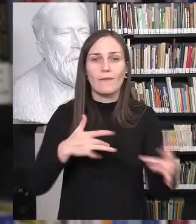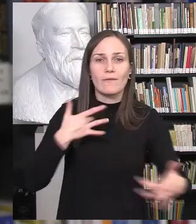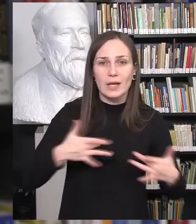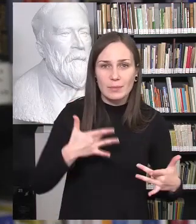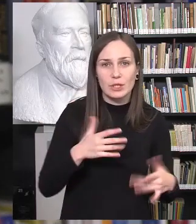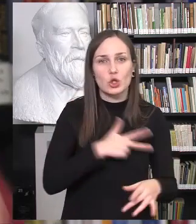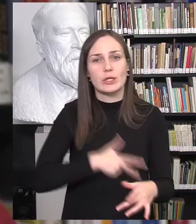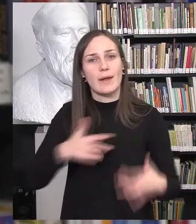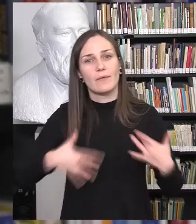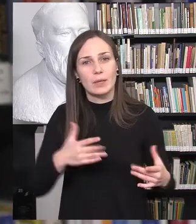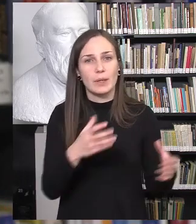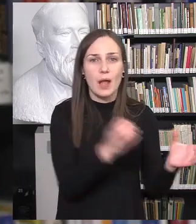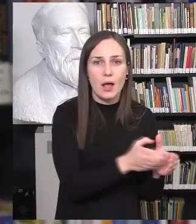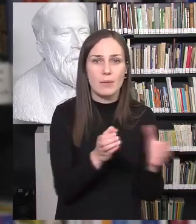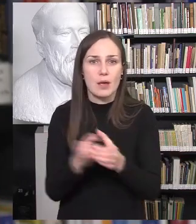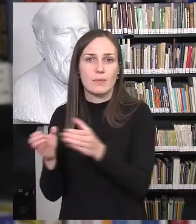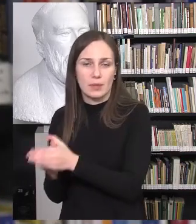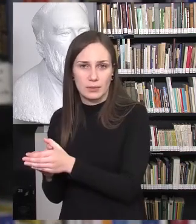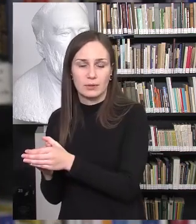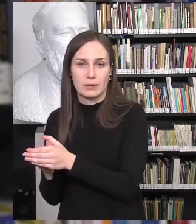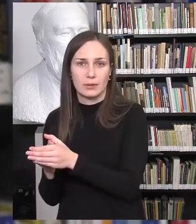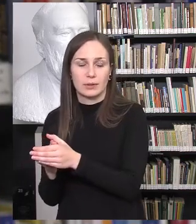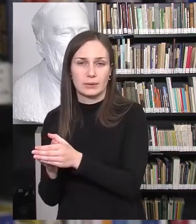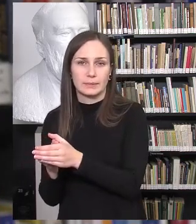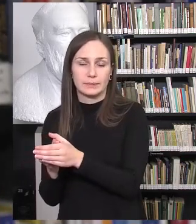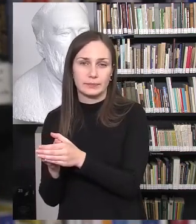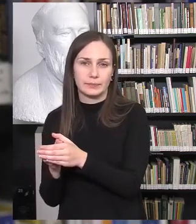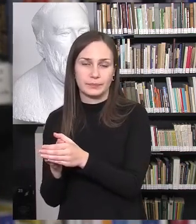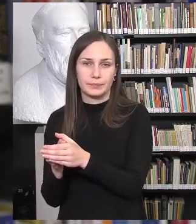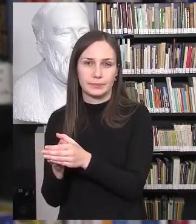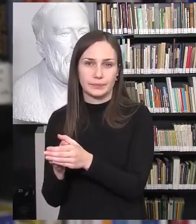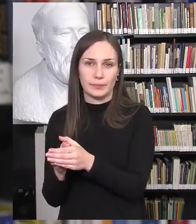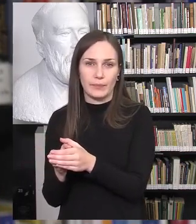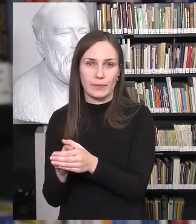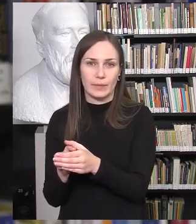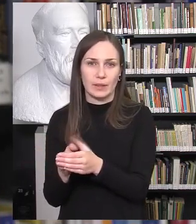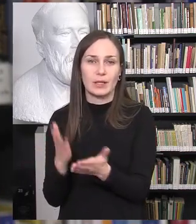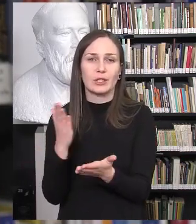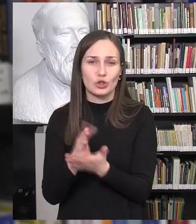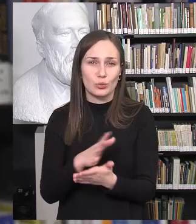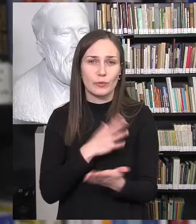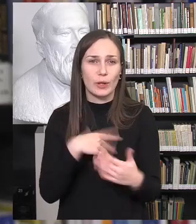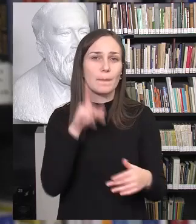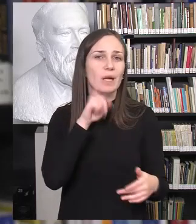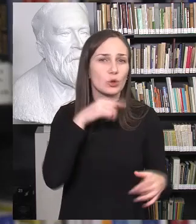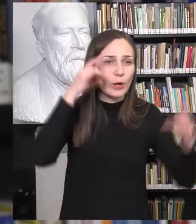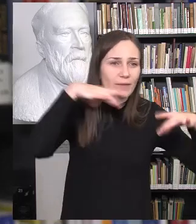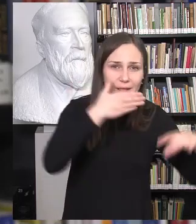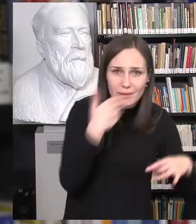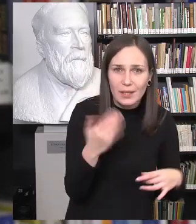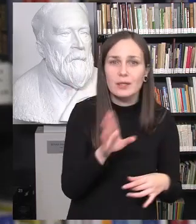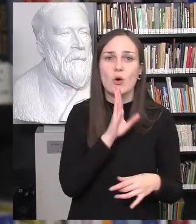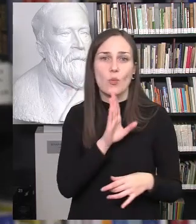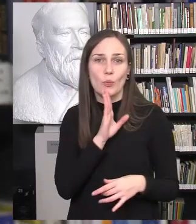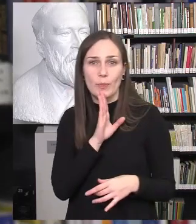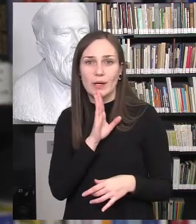socialinėmis rolėmis. Ir tai, kad, nu, taip mes, čia, nu, galbūt ir, nu, grotas frazės apie tai, kaip berniukai neverkėjo margaitės